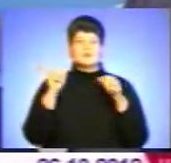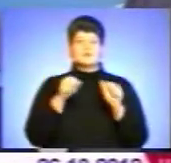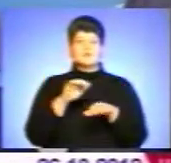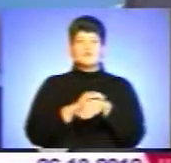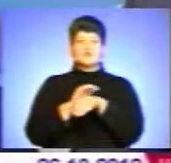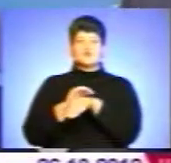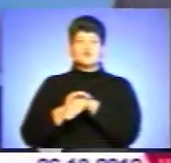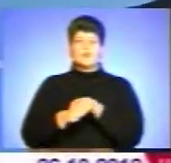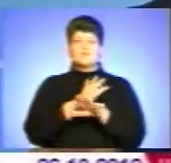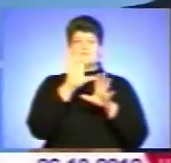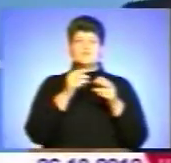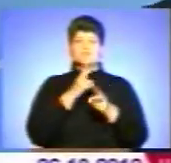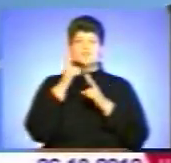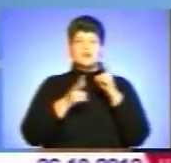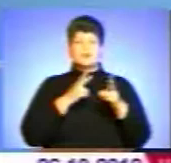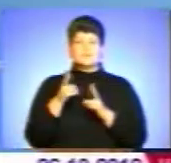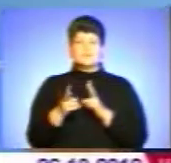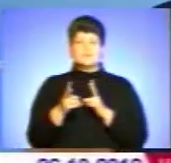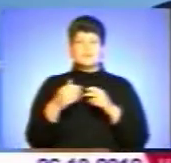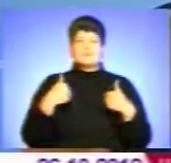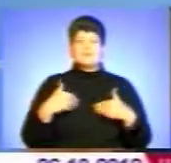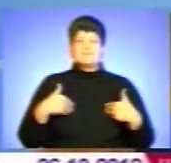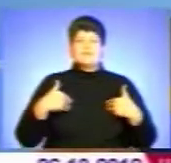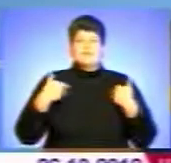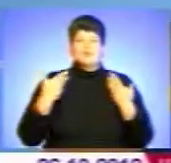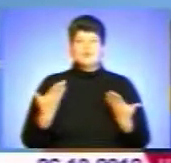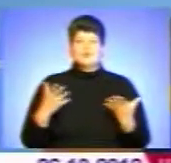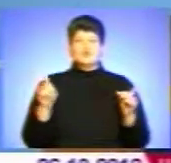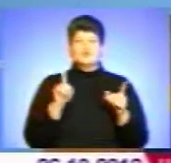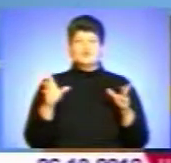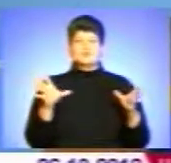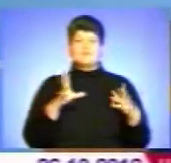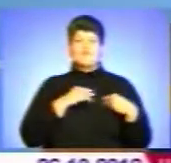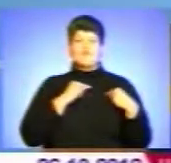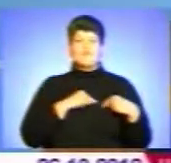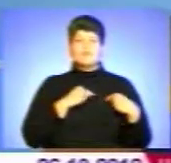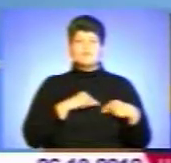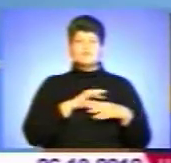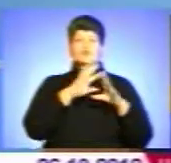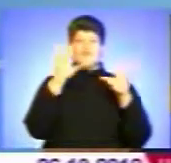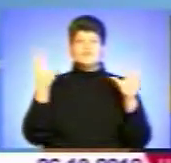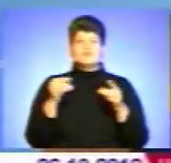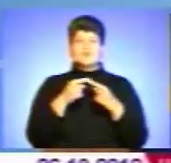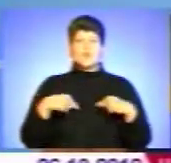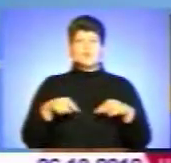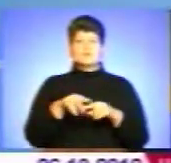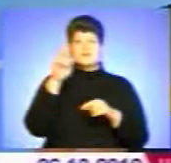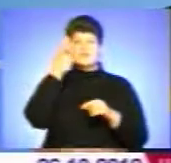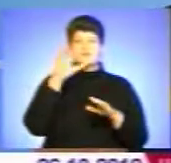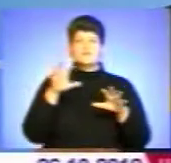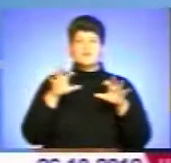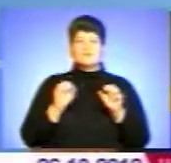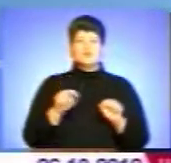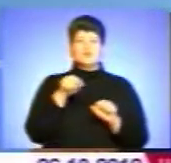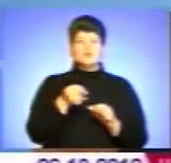фіксувати будь-які скарги. Ми звернулися щодо співпраці до всіх без винятку органів державної влади. Тут